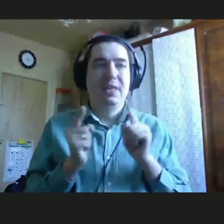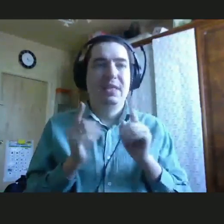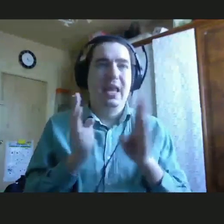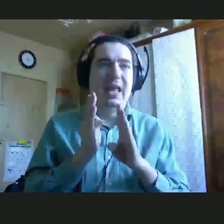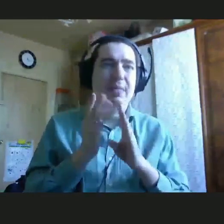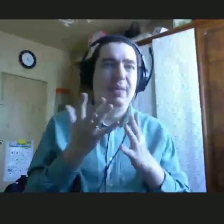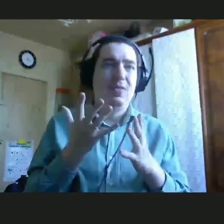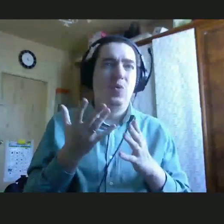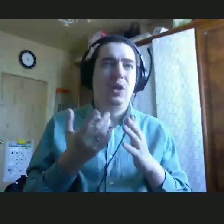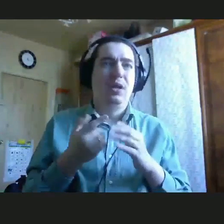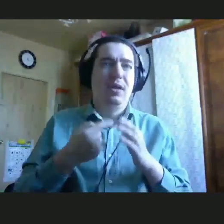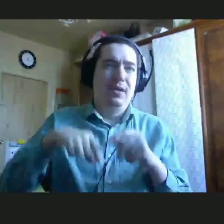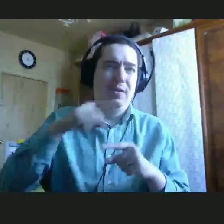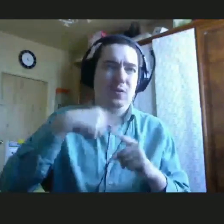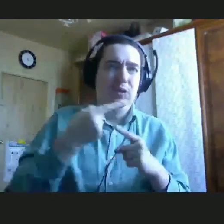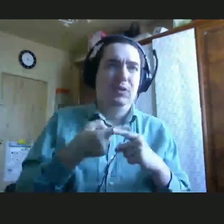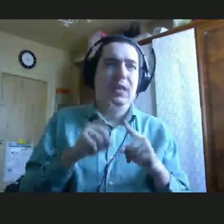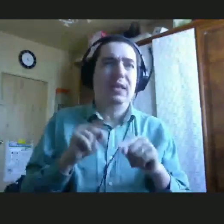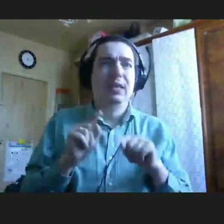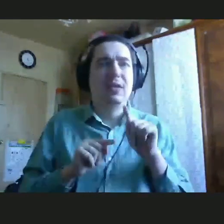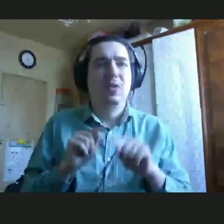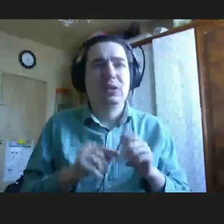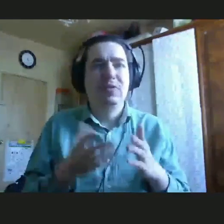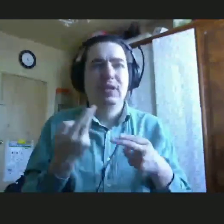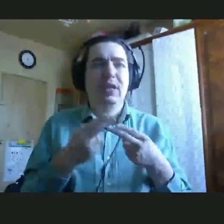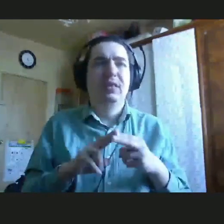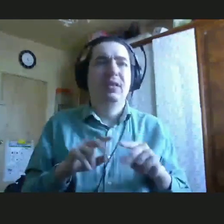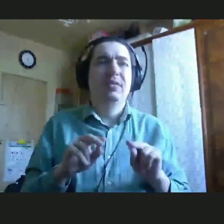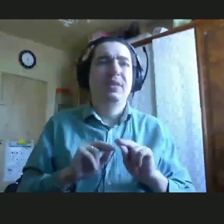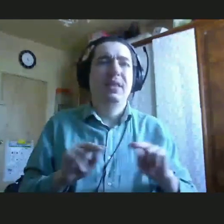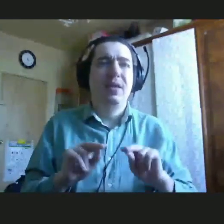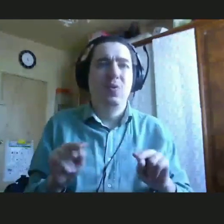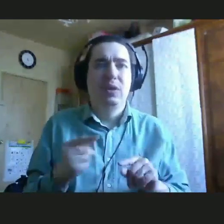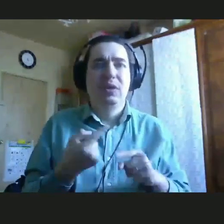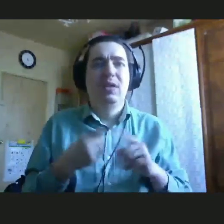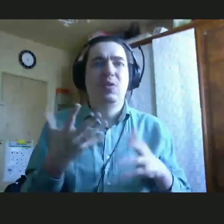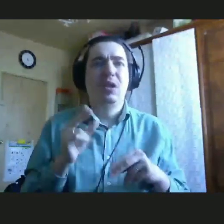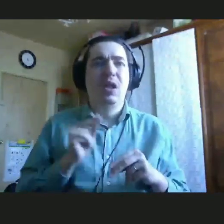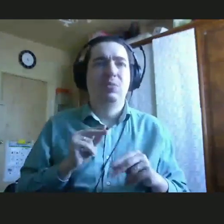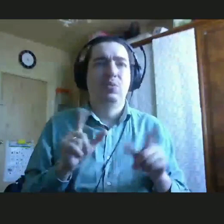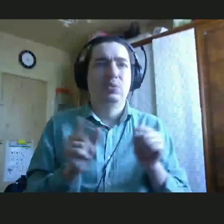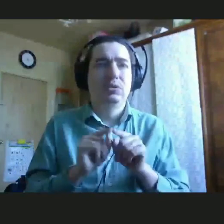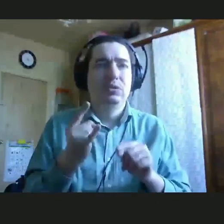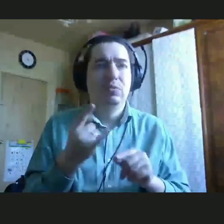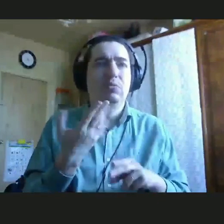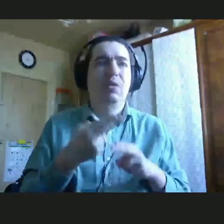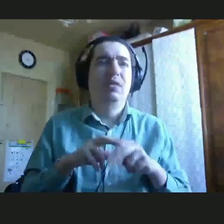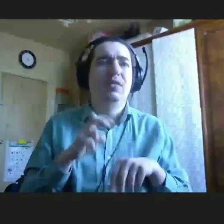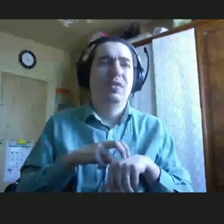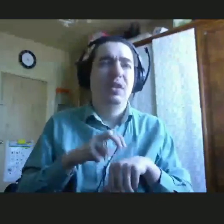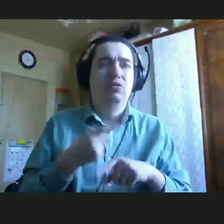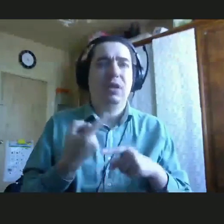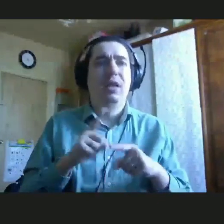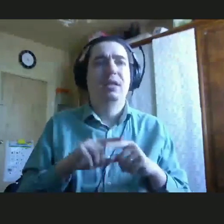Это родственники, это педагоги, которые работают с ребенком, это врачи, это